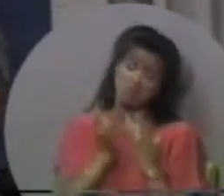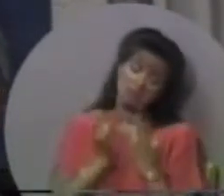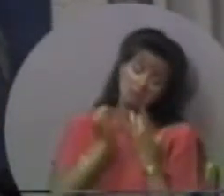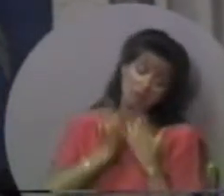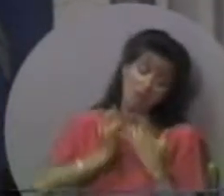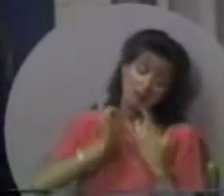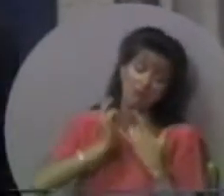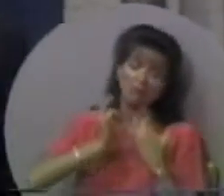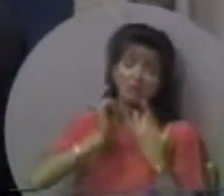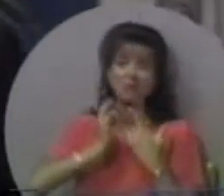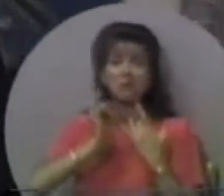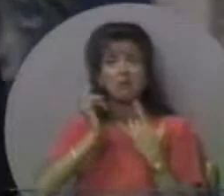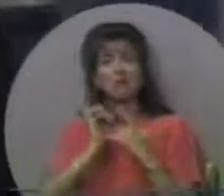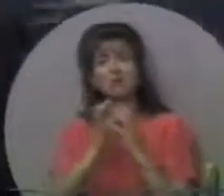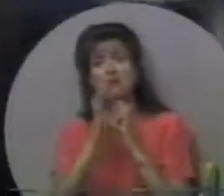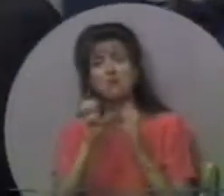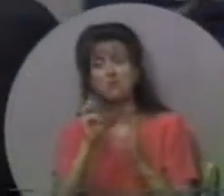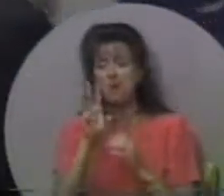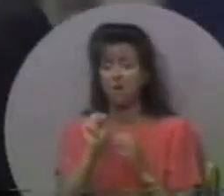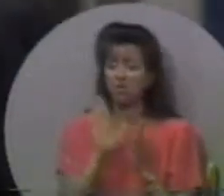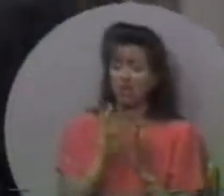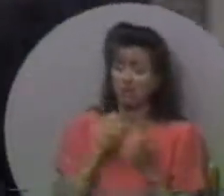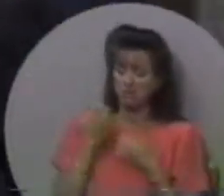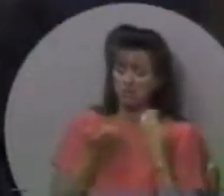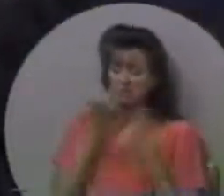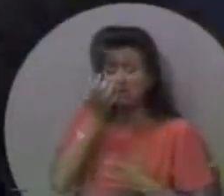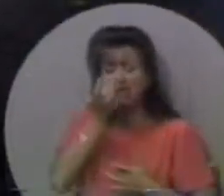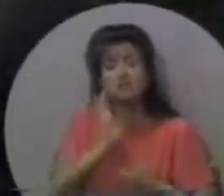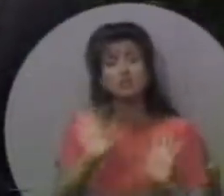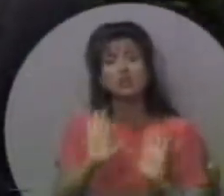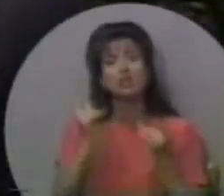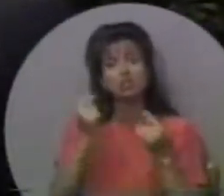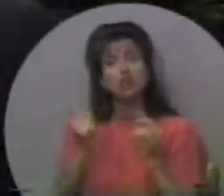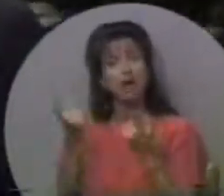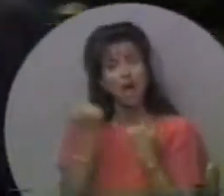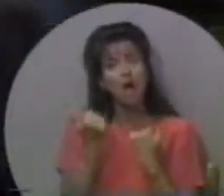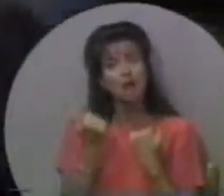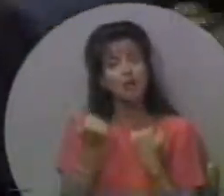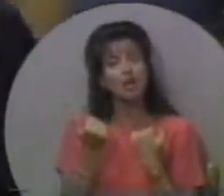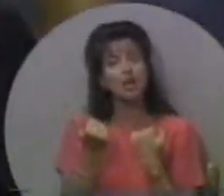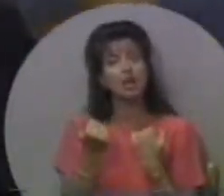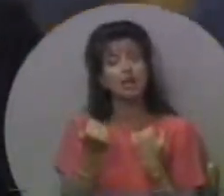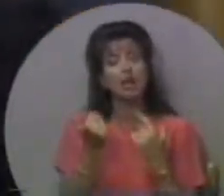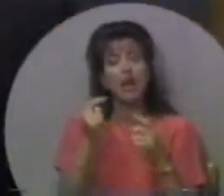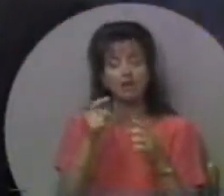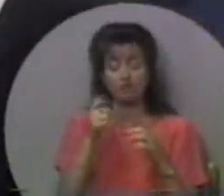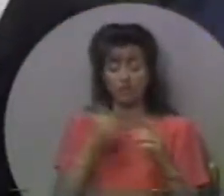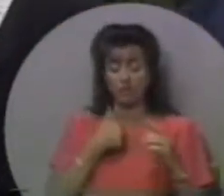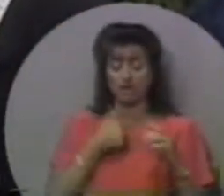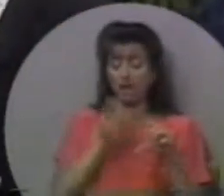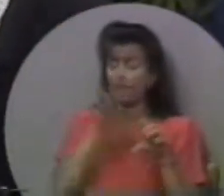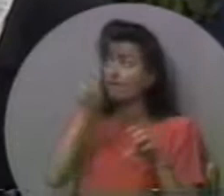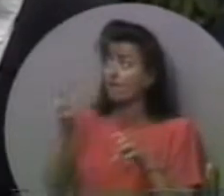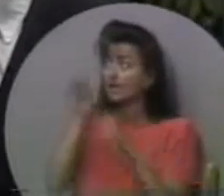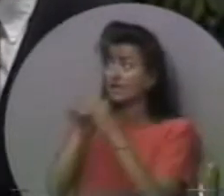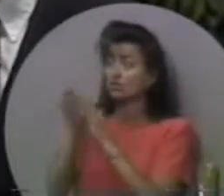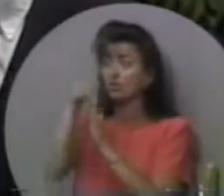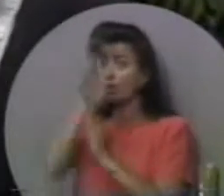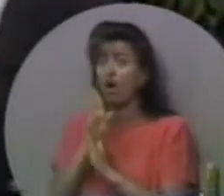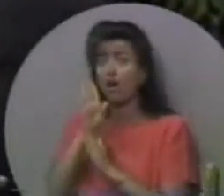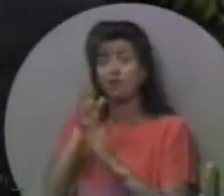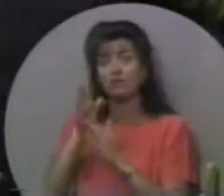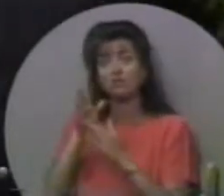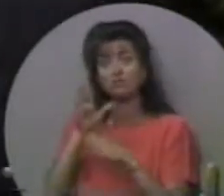його назад. Замість того, щоб сидіти, жаліти себе своїх емоційних хворобах, попробуйте вийти з себе і